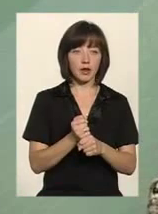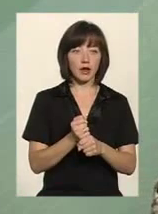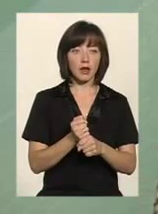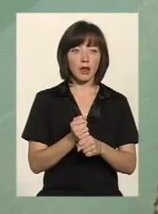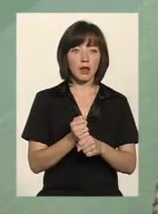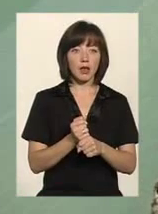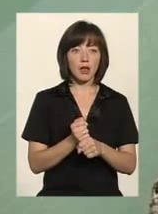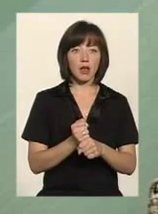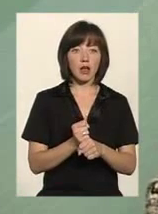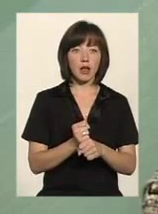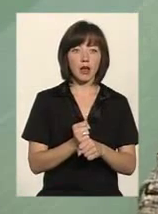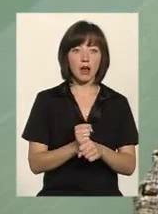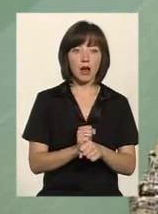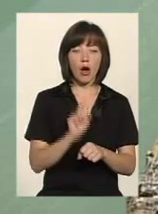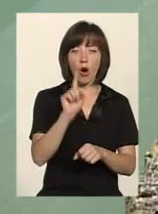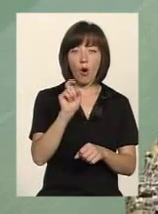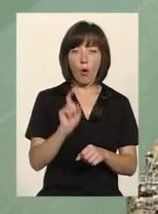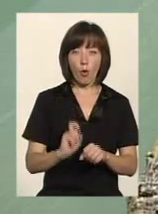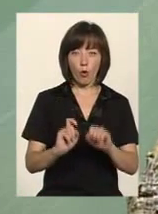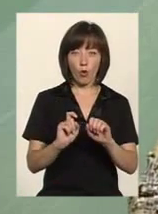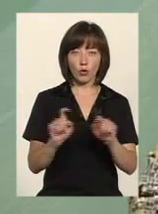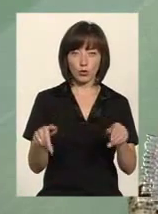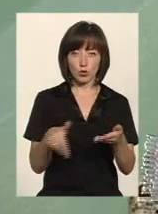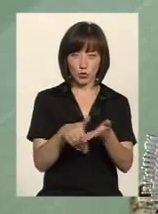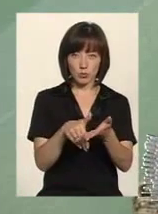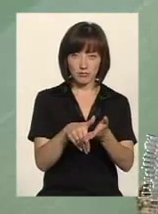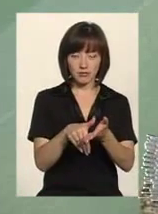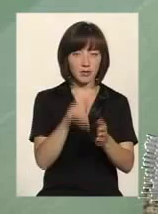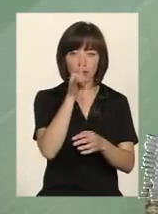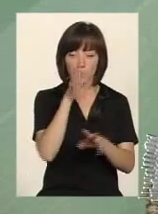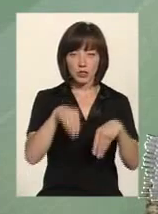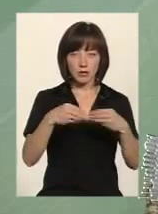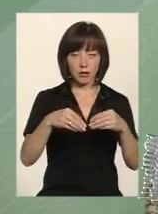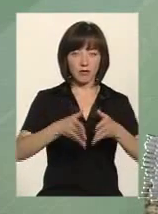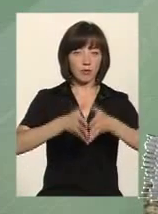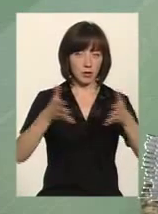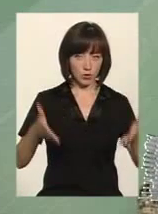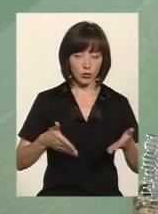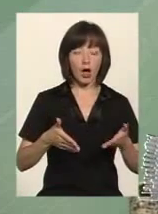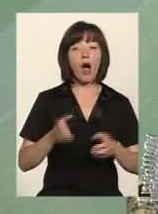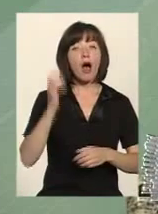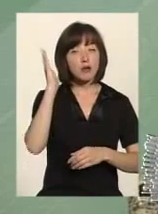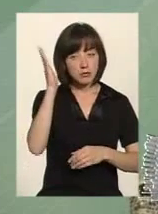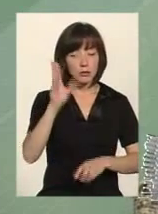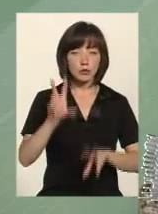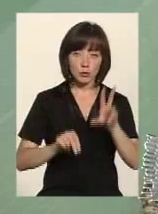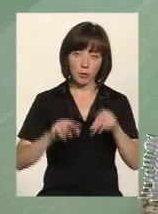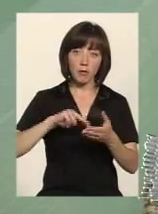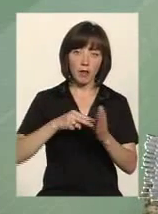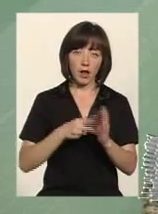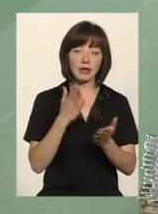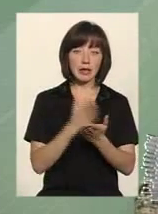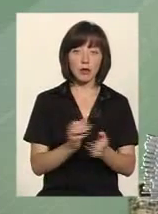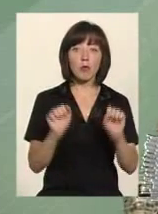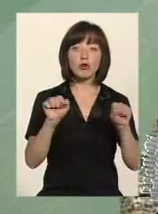Ортопедія в нас, на жаль, такий об'єм допомоги не надає. Але на перспективу ми сподіваємось, і, скажімо, такі плани є, що